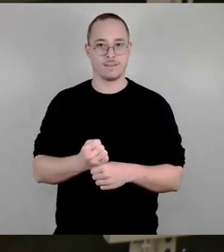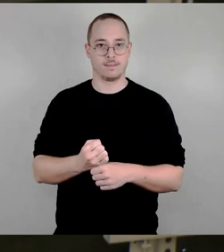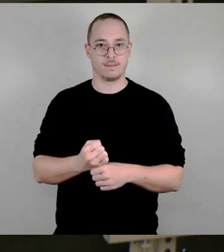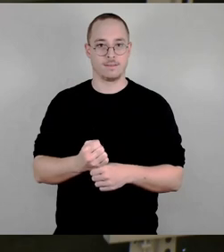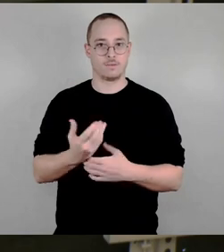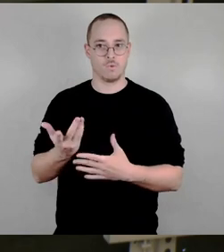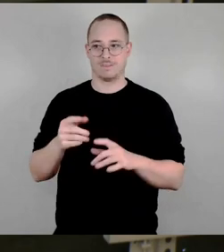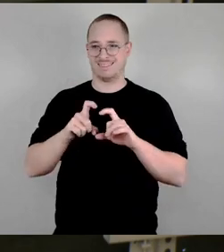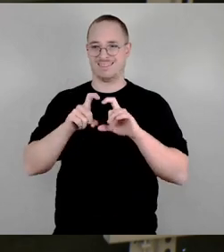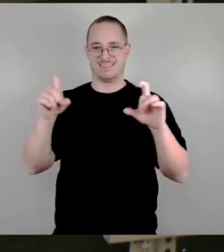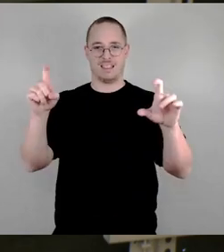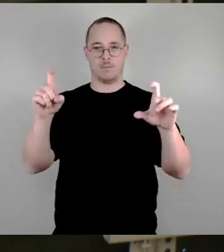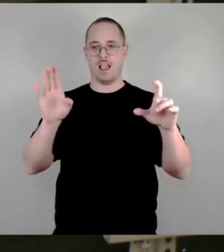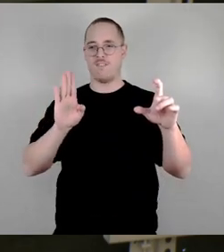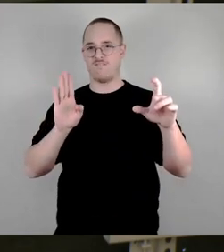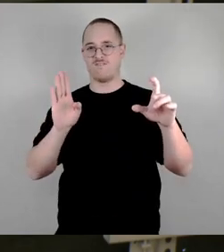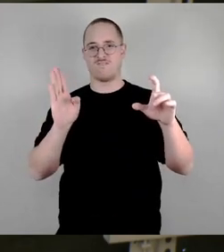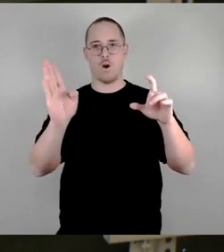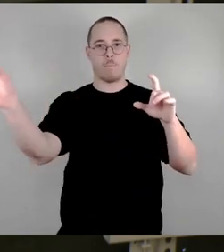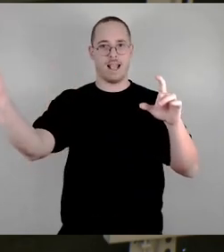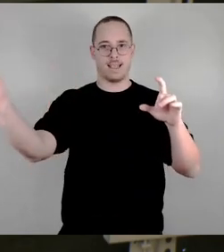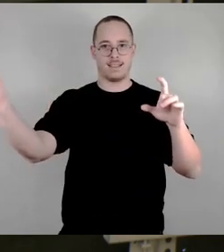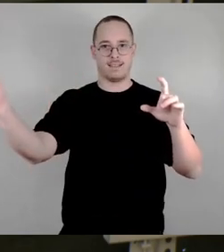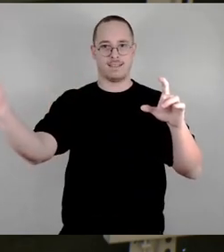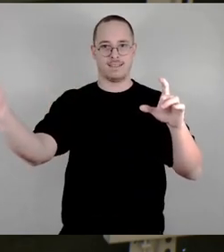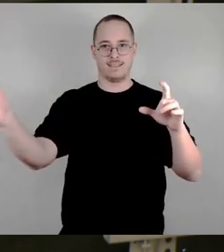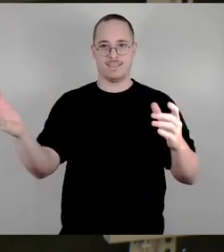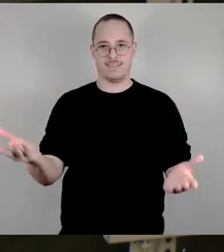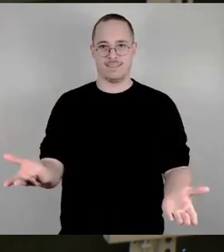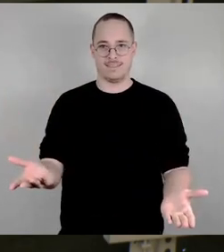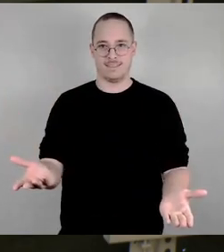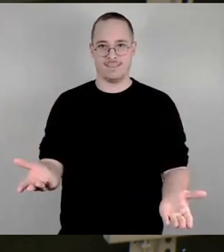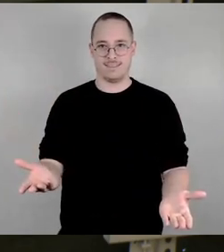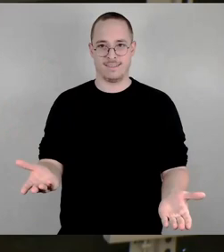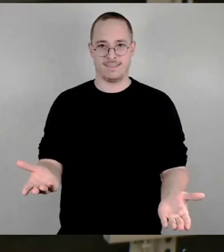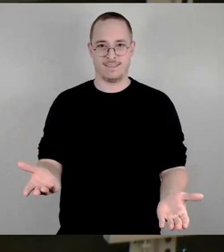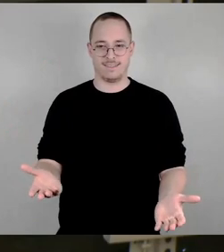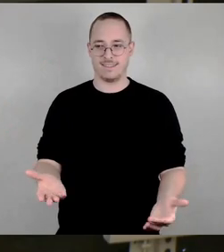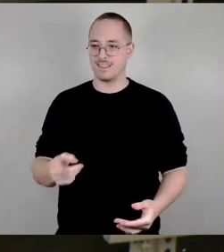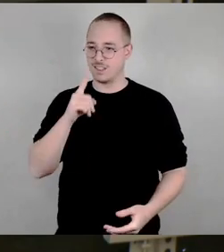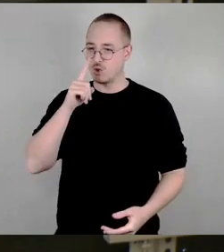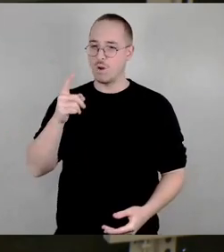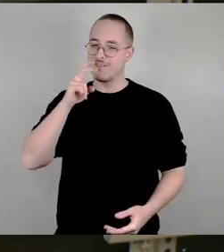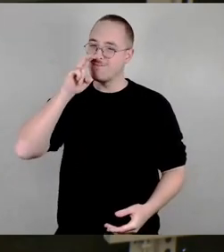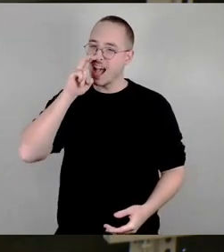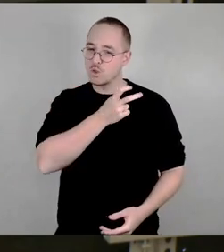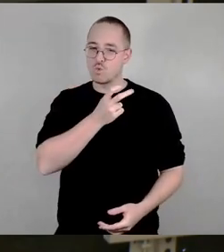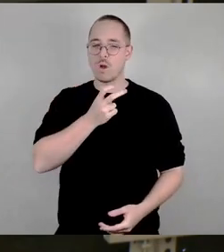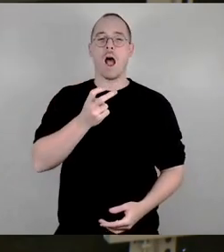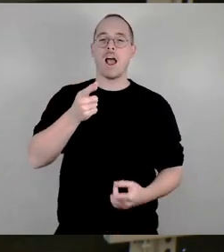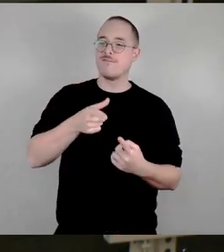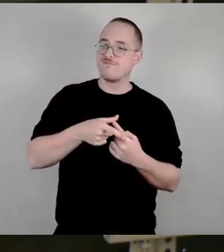null zu tun und es war einfach mal wieder der Versuch, witzig zu sein, der aber hier wirklich